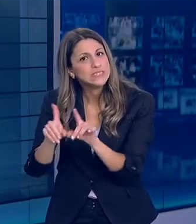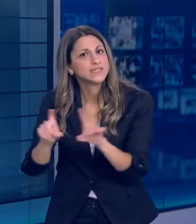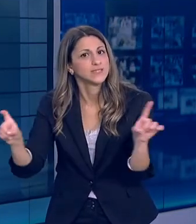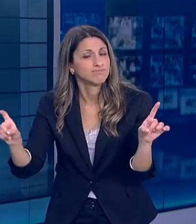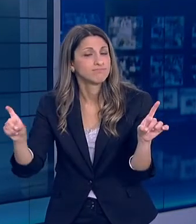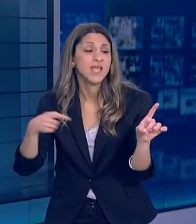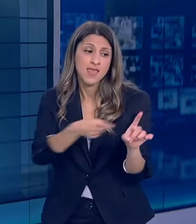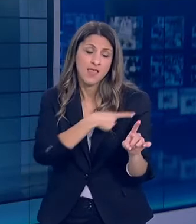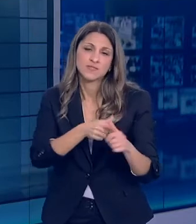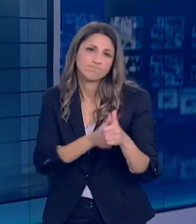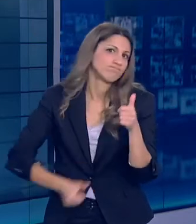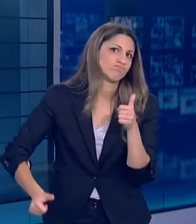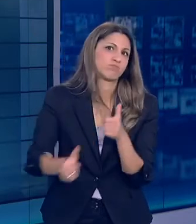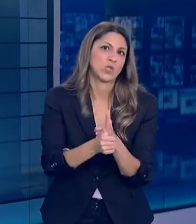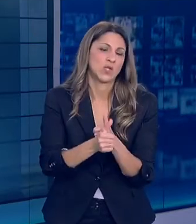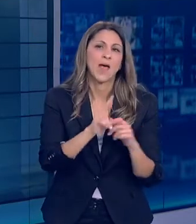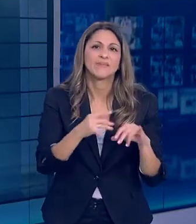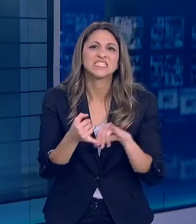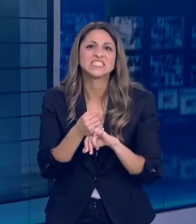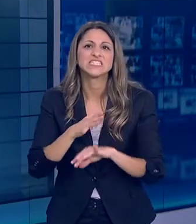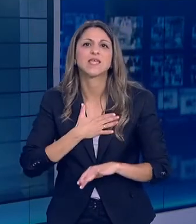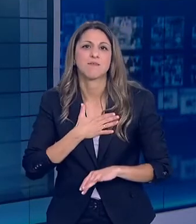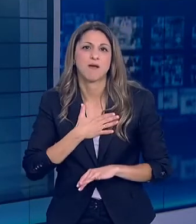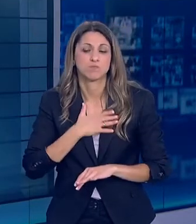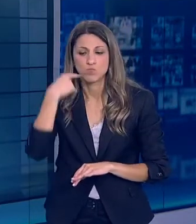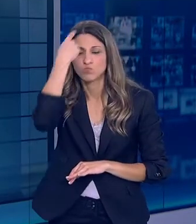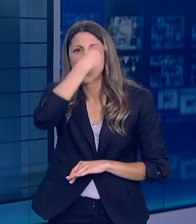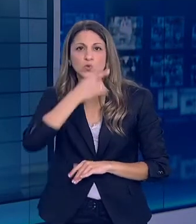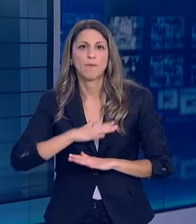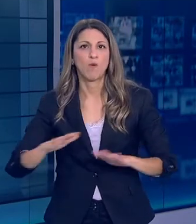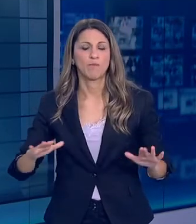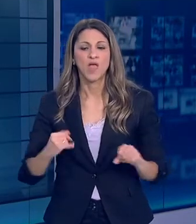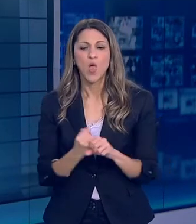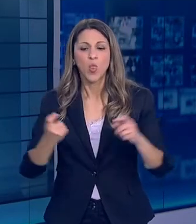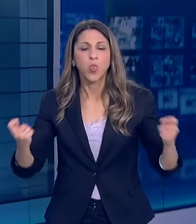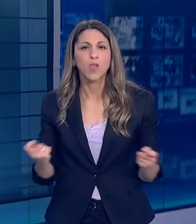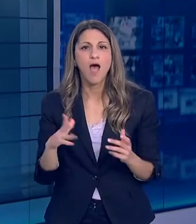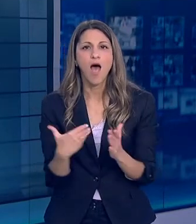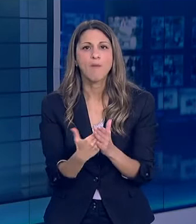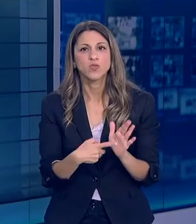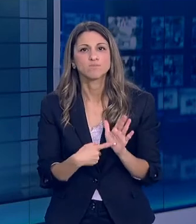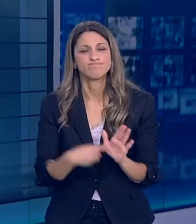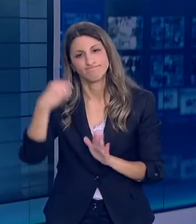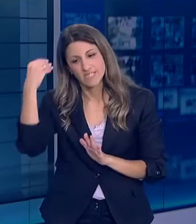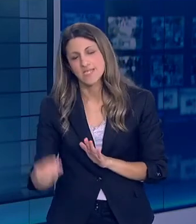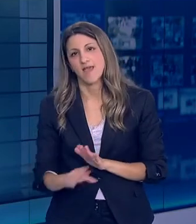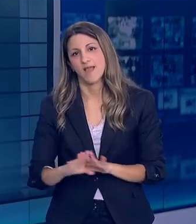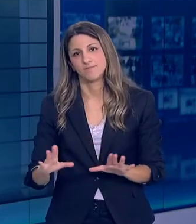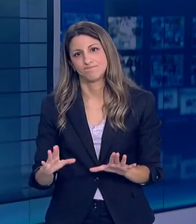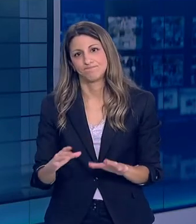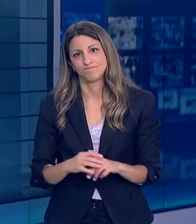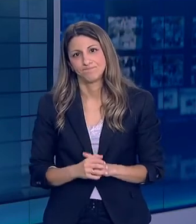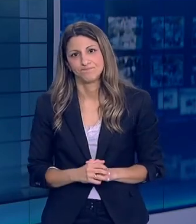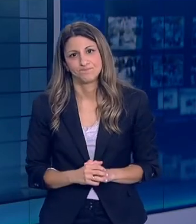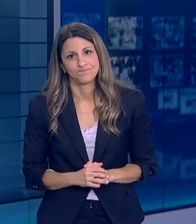άλλωση το δικό μας Μοναδικό στοίχημα Ευθύνης που από την πρώτη στιγμή Κληθήκαμε να διαχειριστούμε Και να επικοινωνήσουμε μαζί